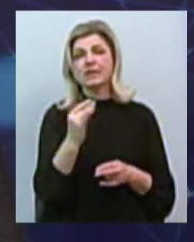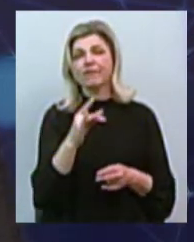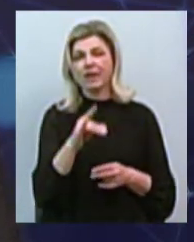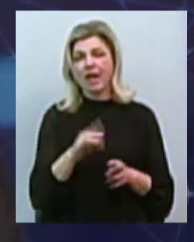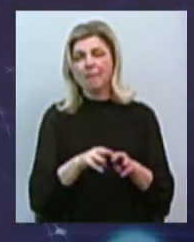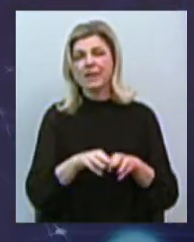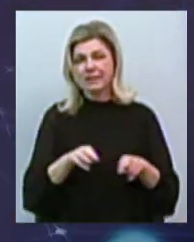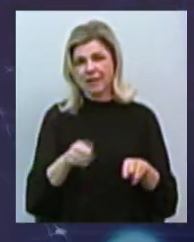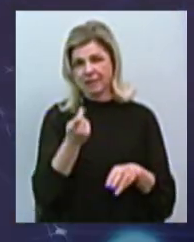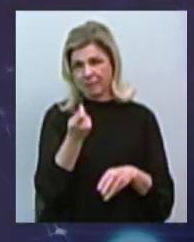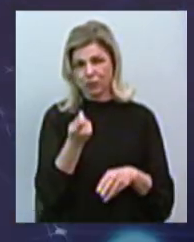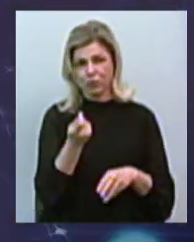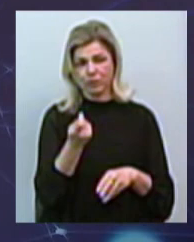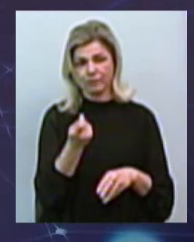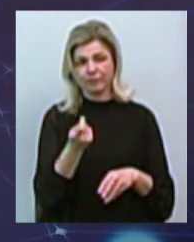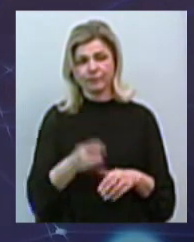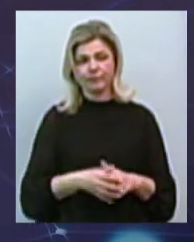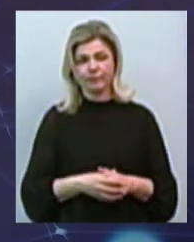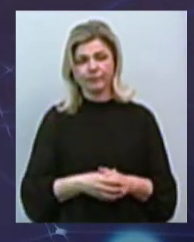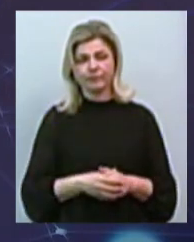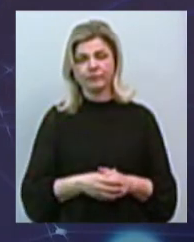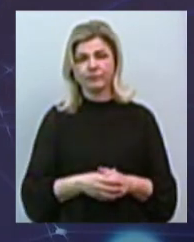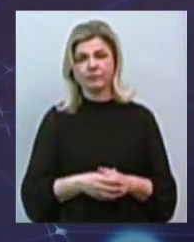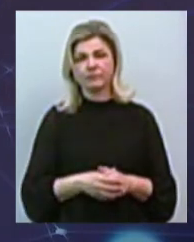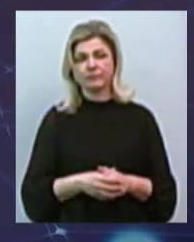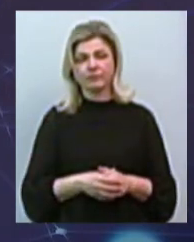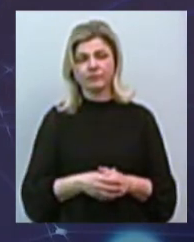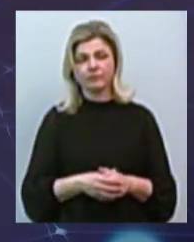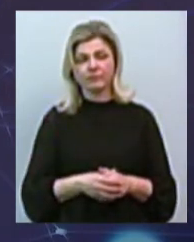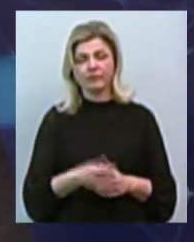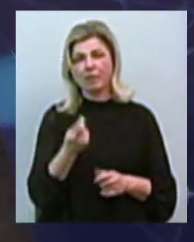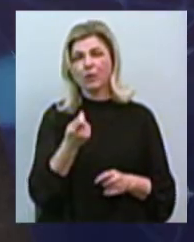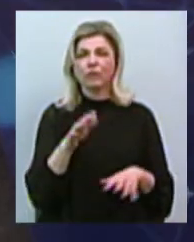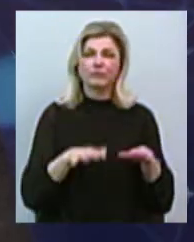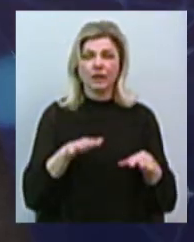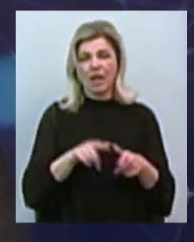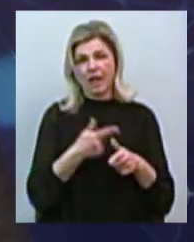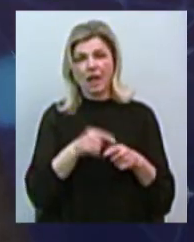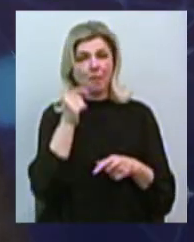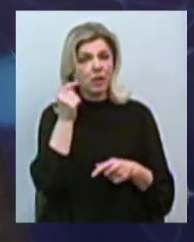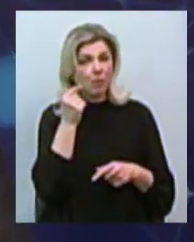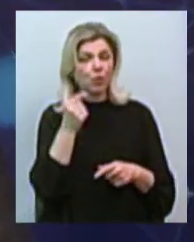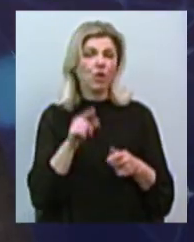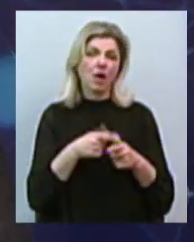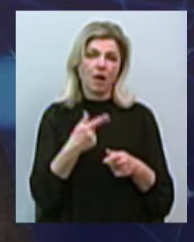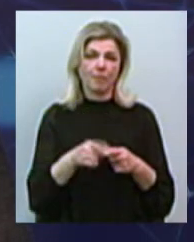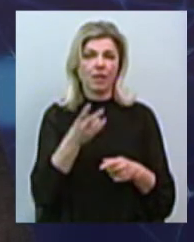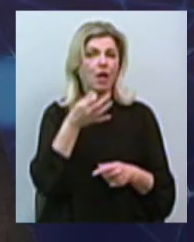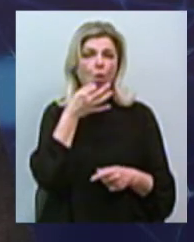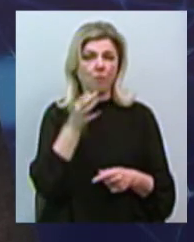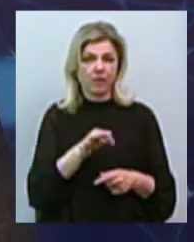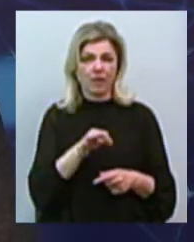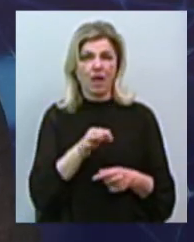трошки, ну, не то що плаває, а трошки або маніпулює, або некомпетентно